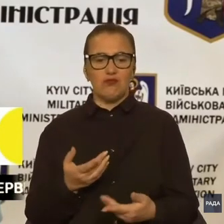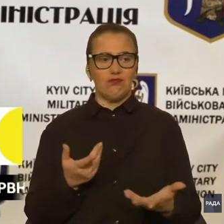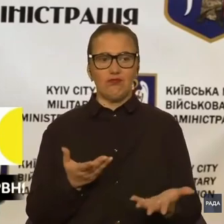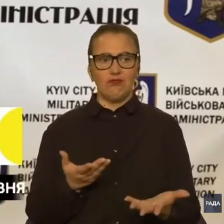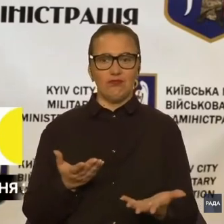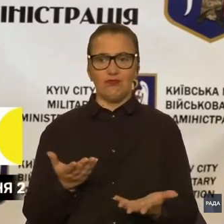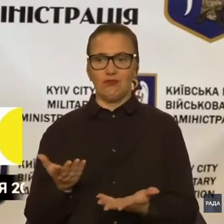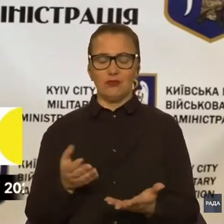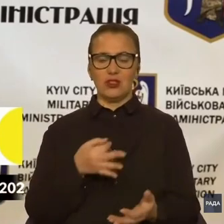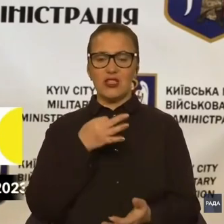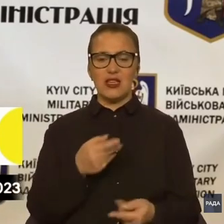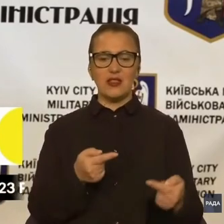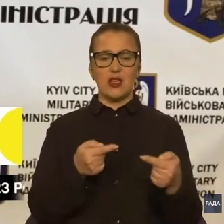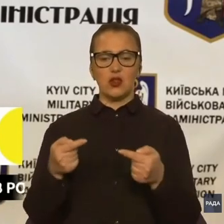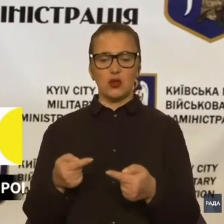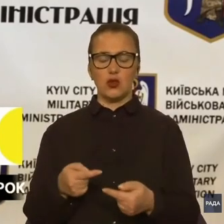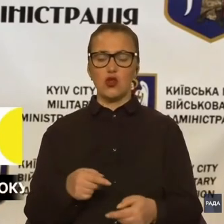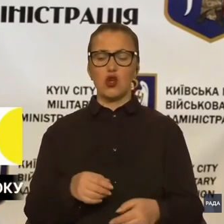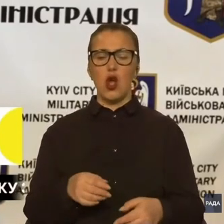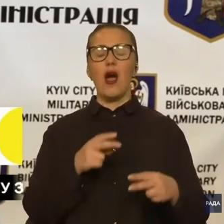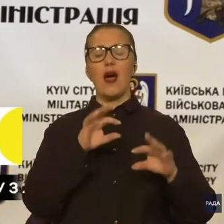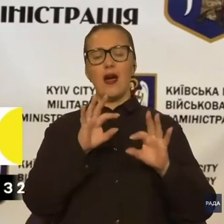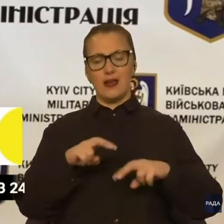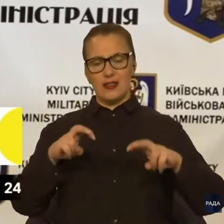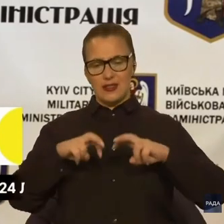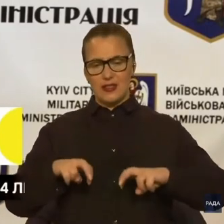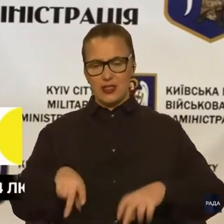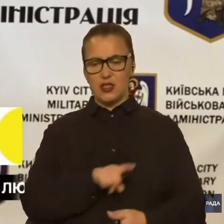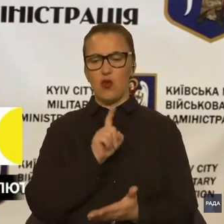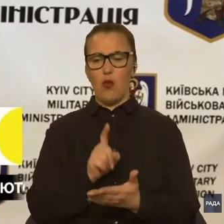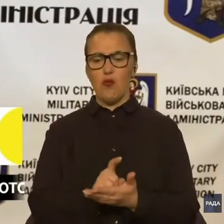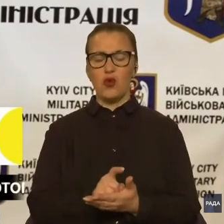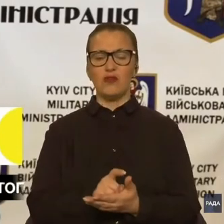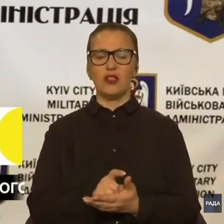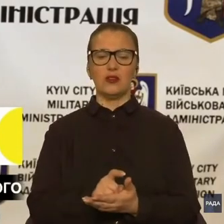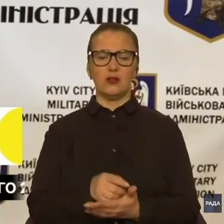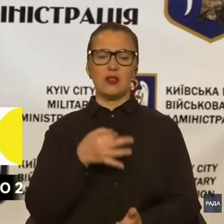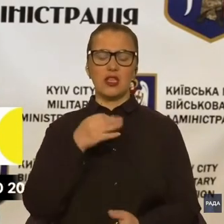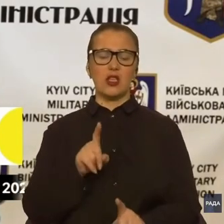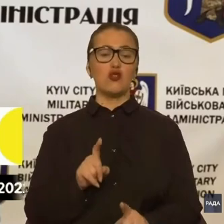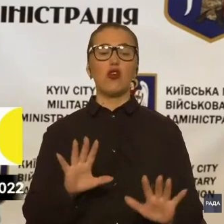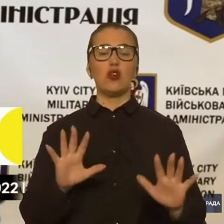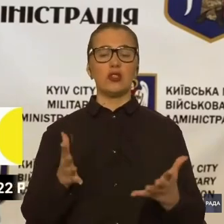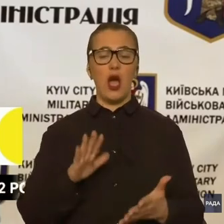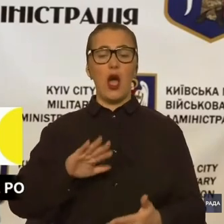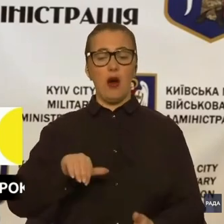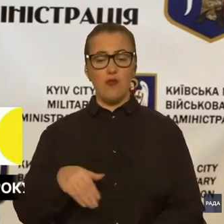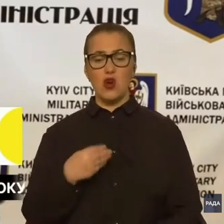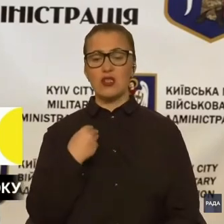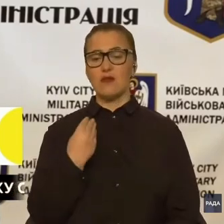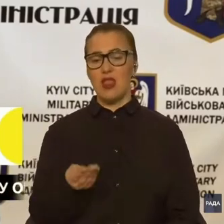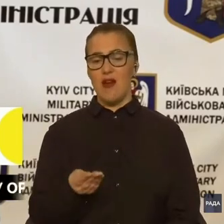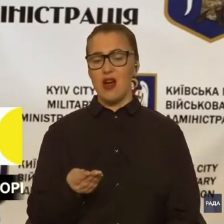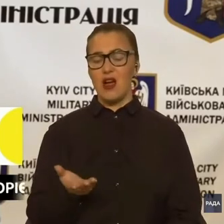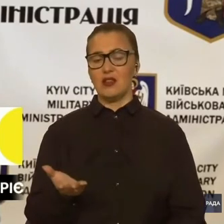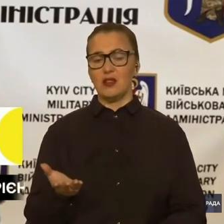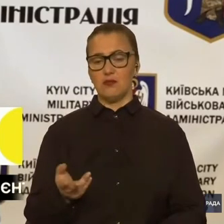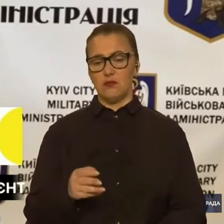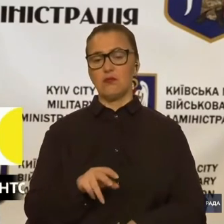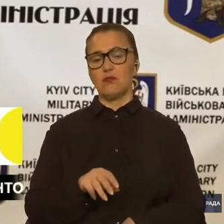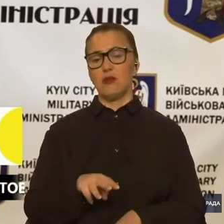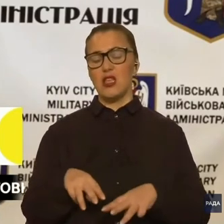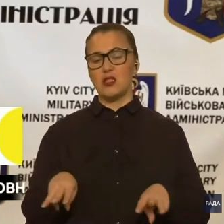одно має зв'ясувати слідство, що там відбулось, що там сталося. І вже потім давати, тобто Міністерство